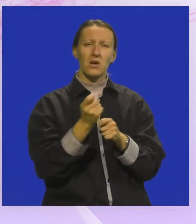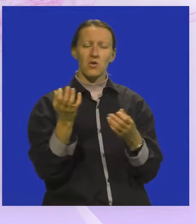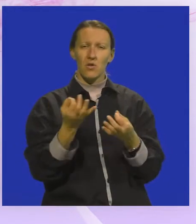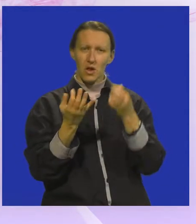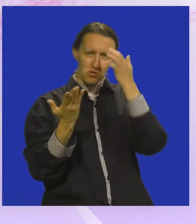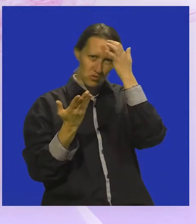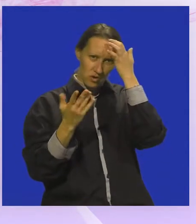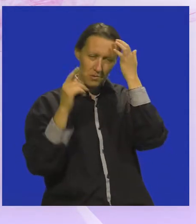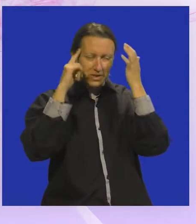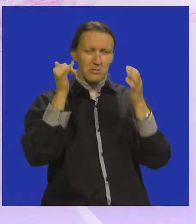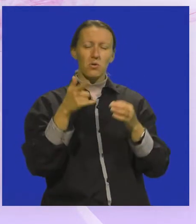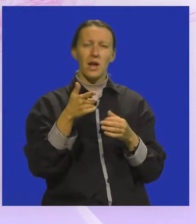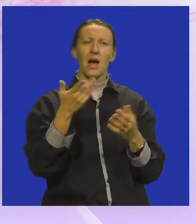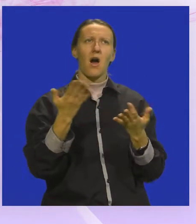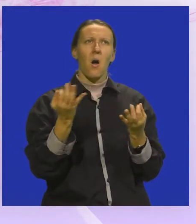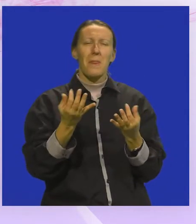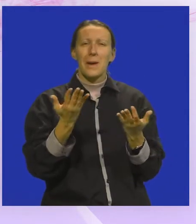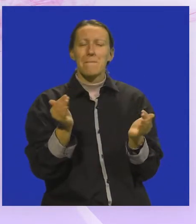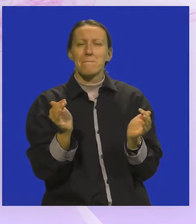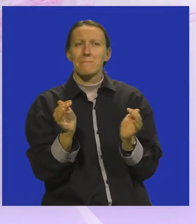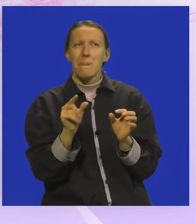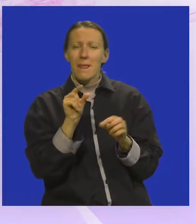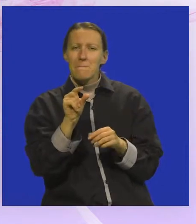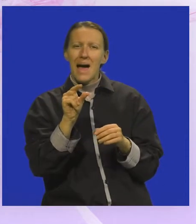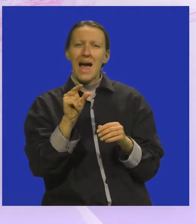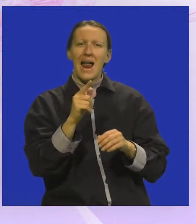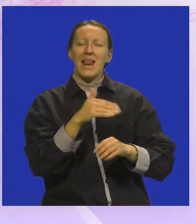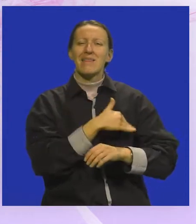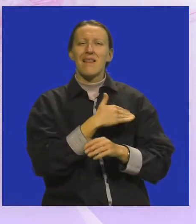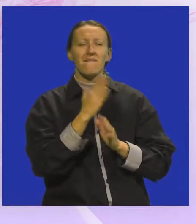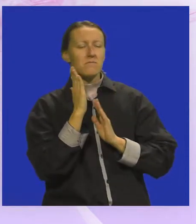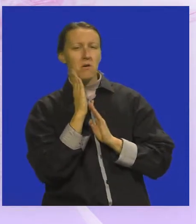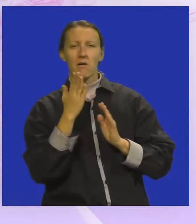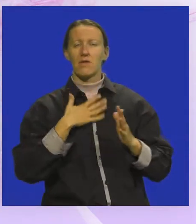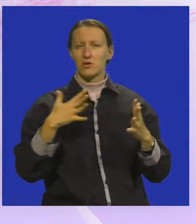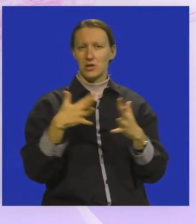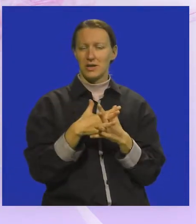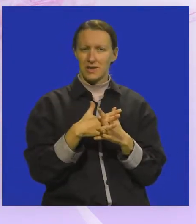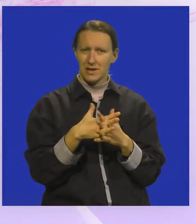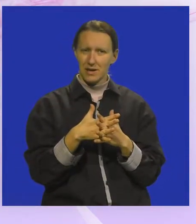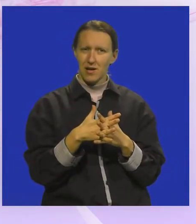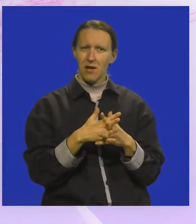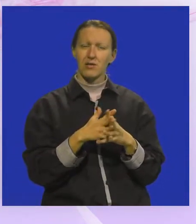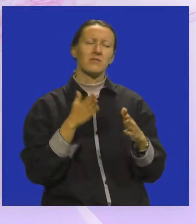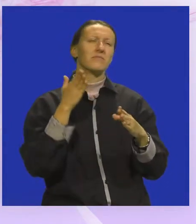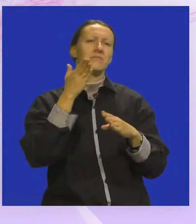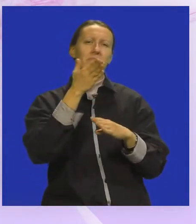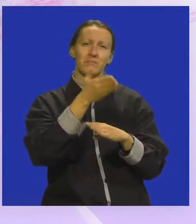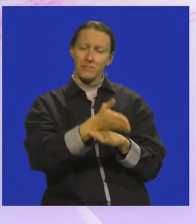nešeg što smatramo da je kao neki mali dnevni boravak našeg grada. Otišli smo